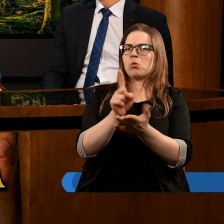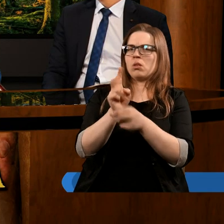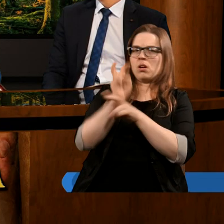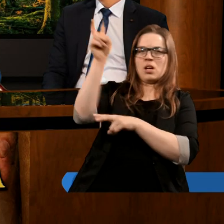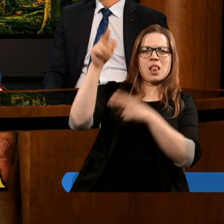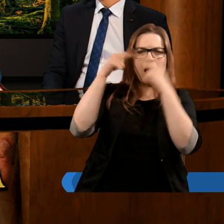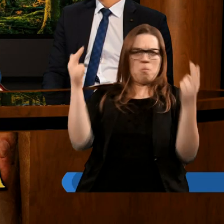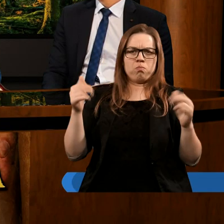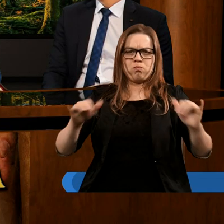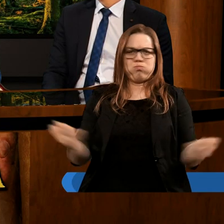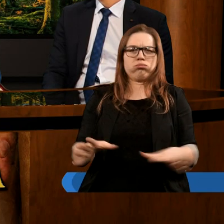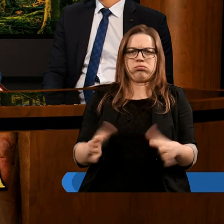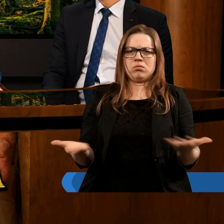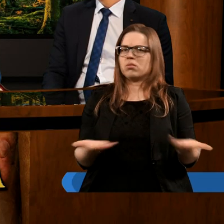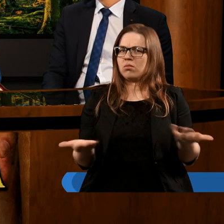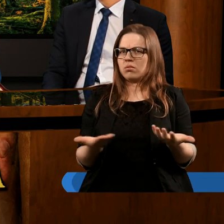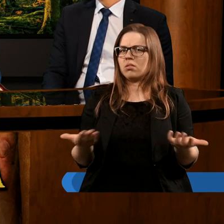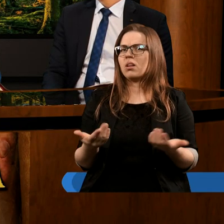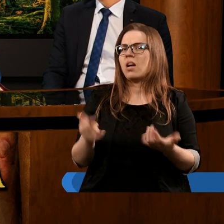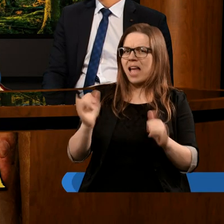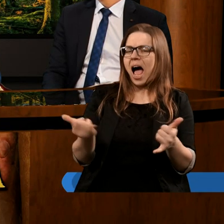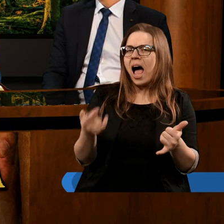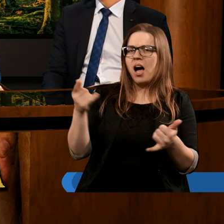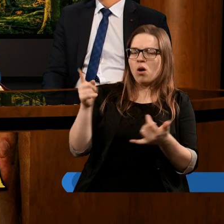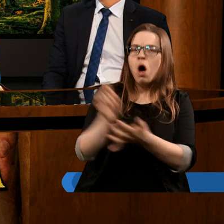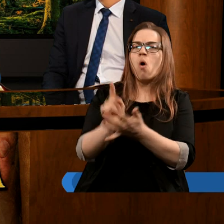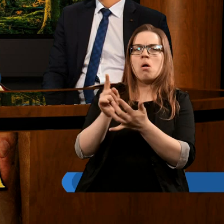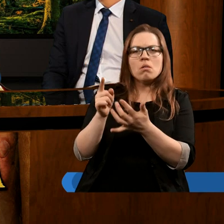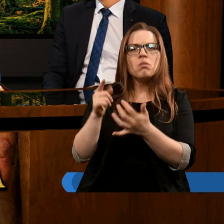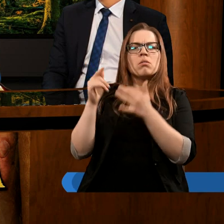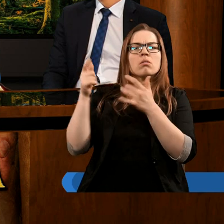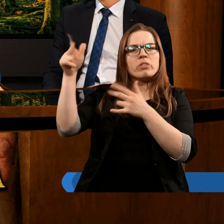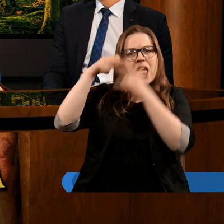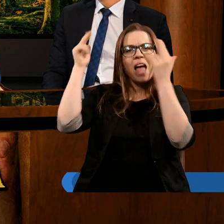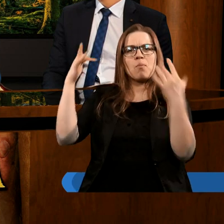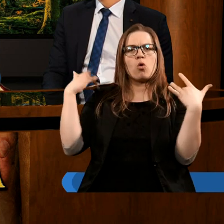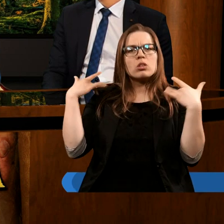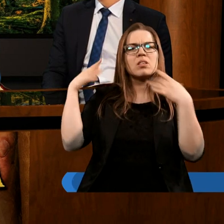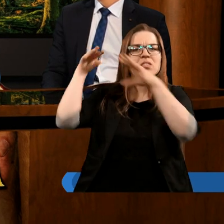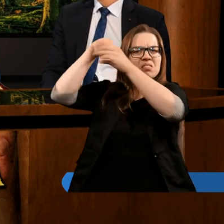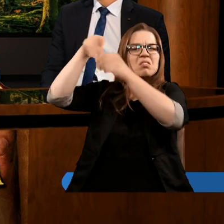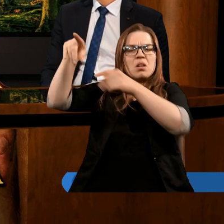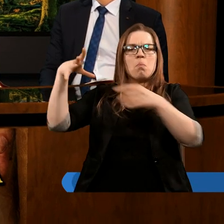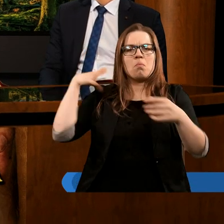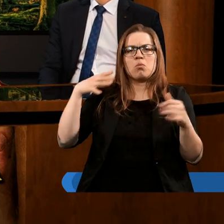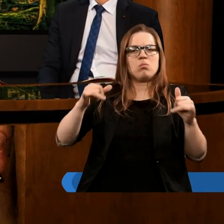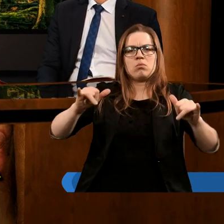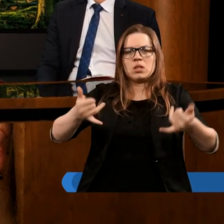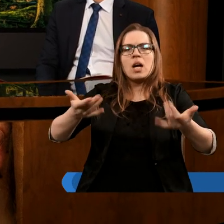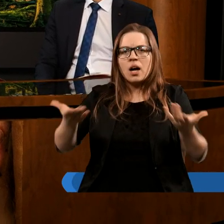do nieba albo mógł uczestniczyć w wydarzeniach w niebie albo mieć dostęp tam.